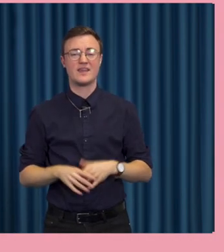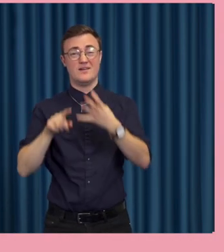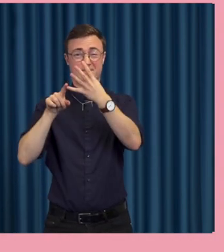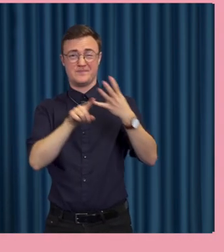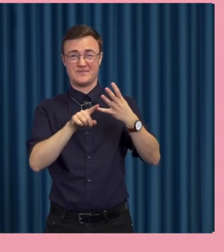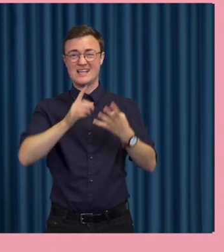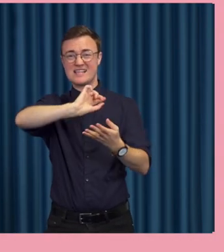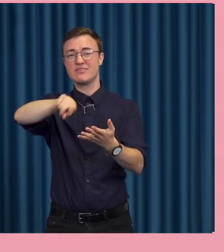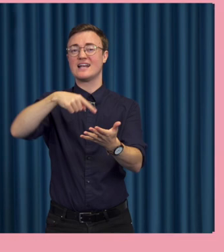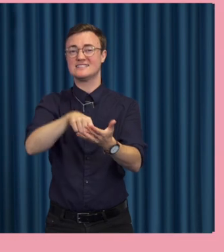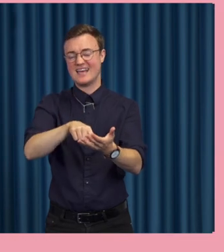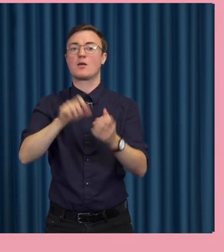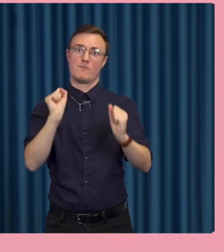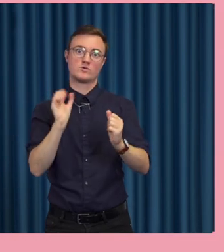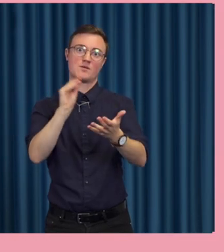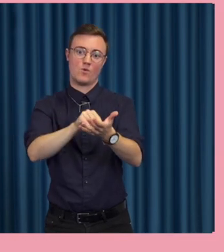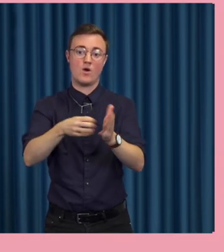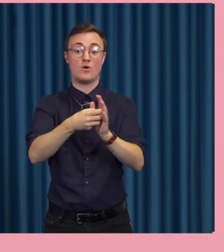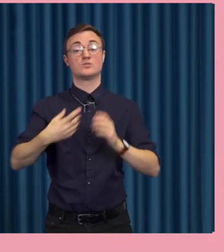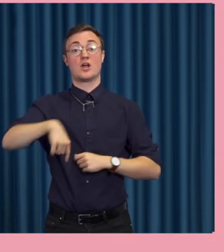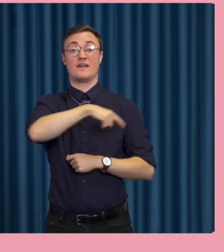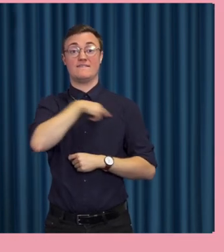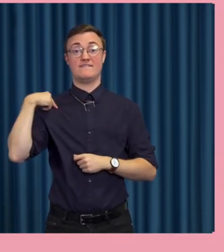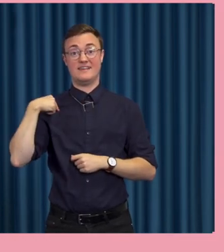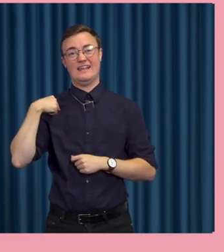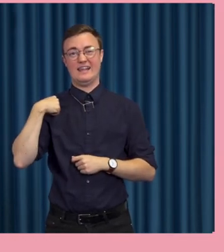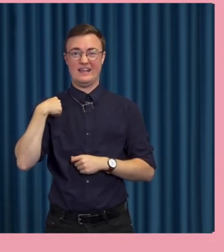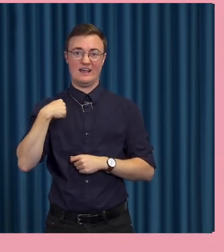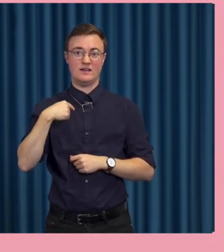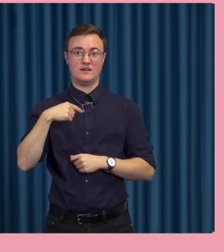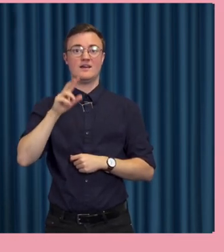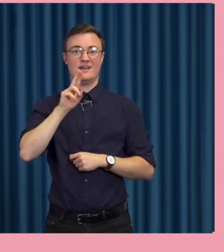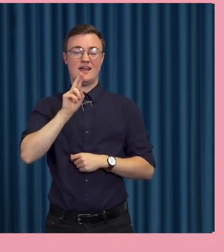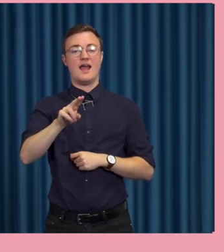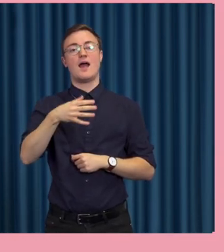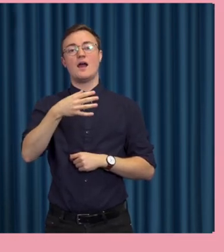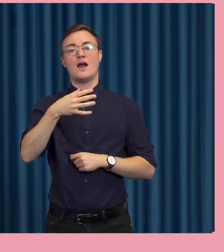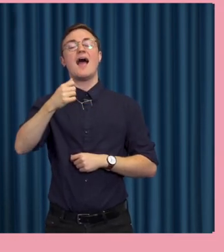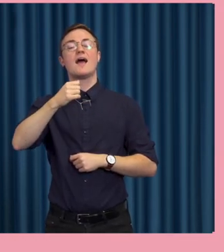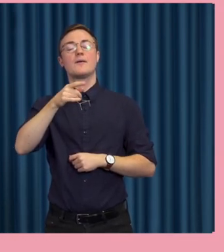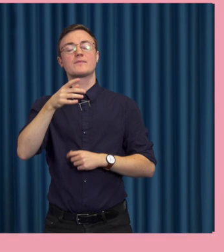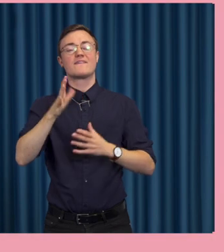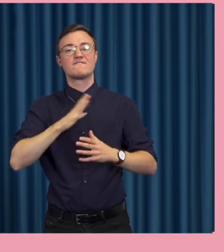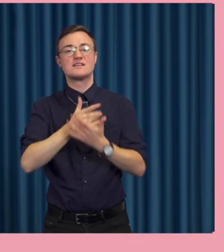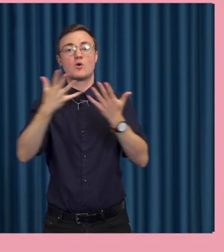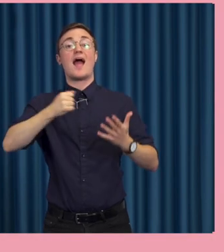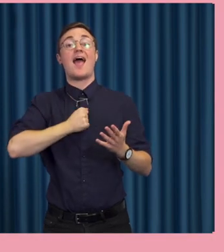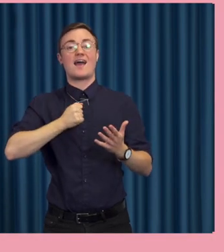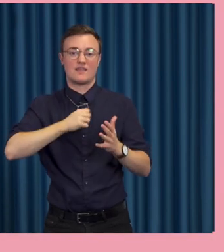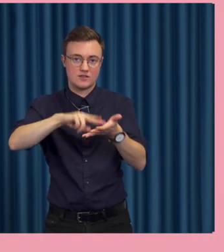Centralisering tar vi med för att ofta i liksom tillsammans med fem andra proprietär, det vill att det är ägda system. Alltså mycket av nyttan